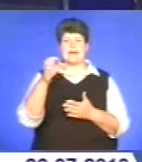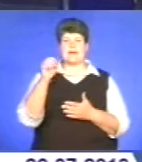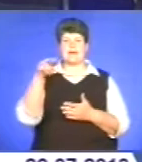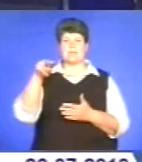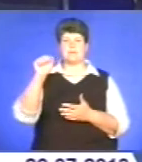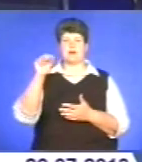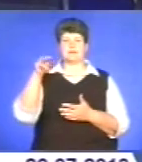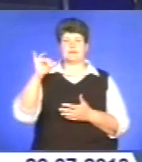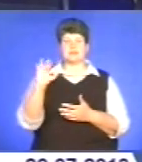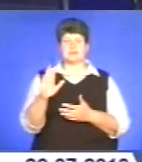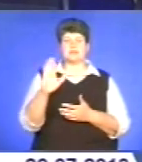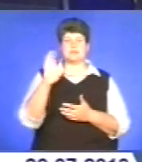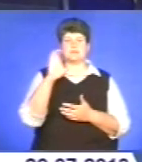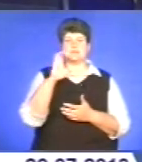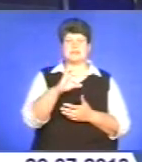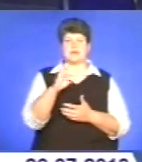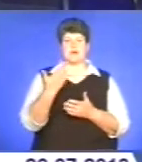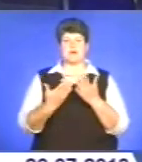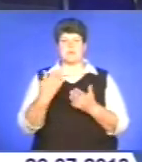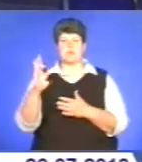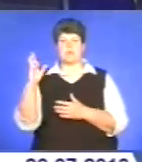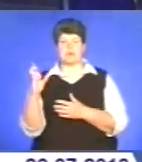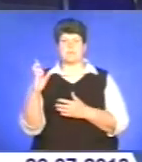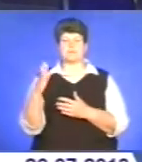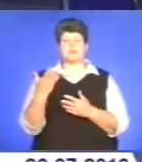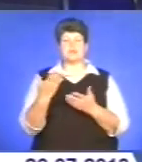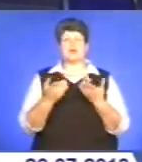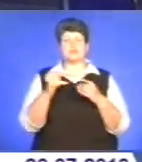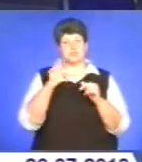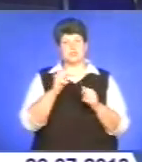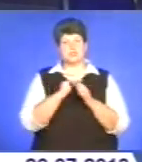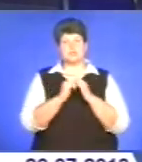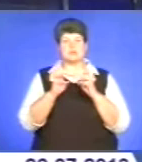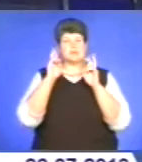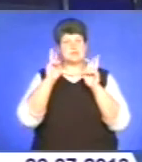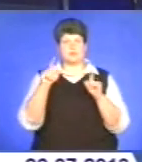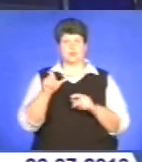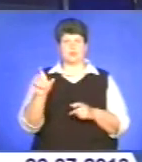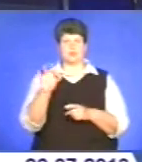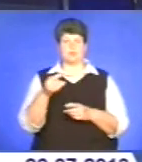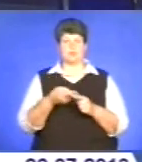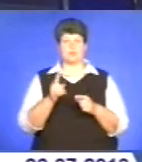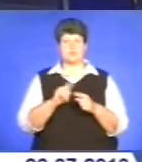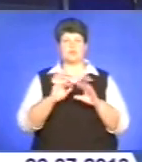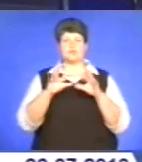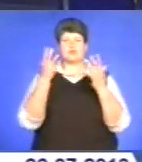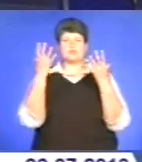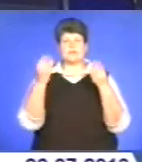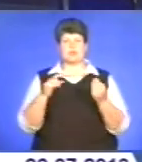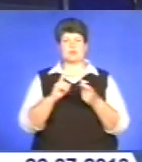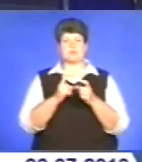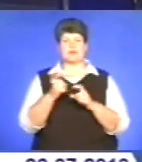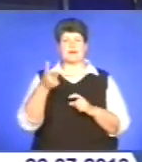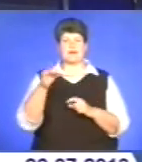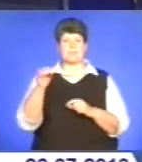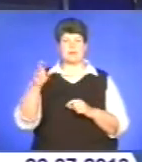експертів, майже 10% наших земляків хворіють на гепатит, хоча часто не знають про це. У Міжнародний день боротьби з гепатитами,